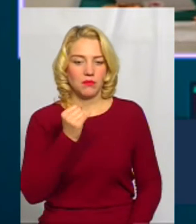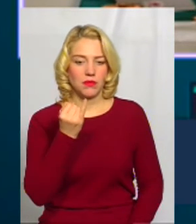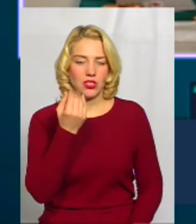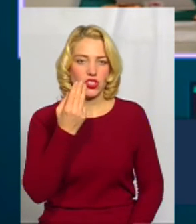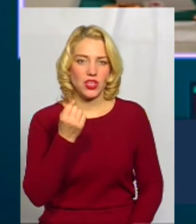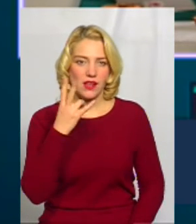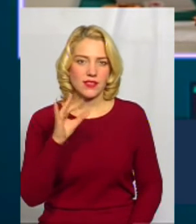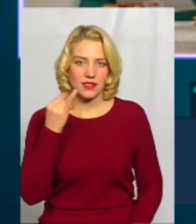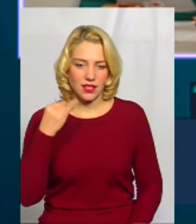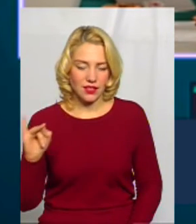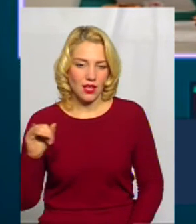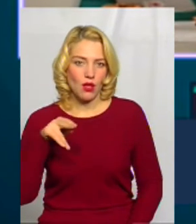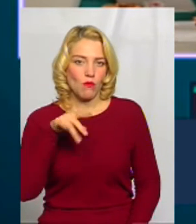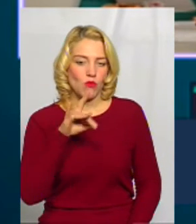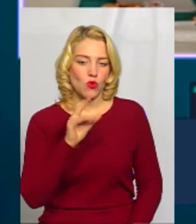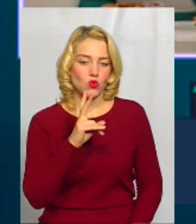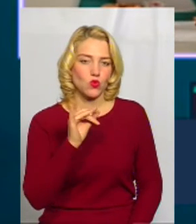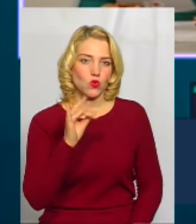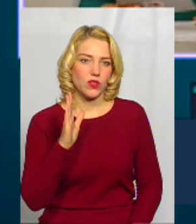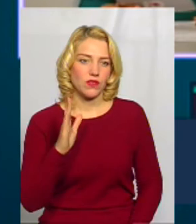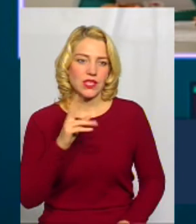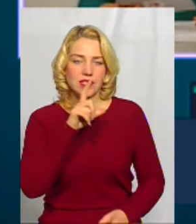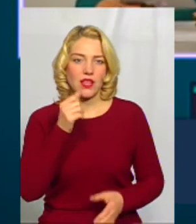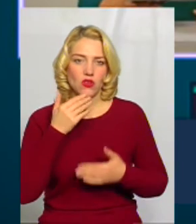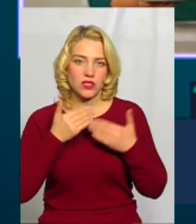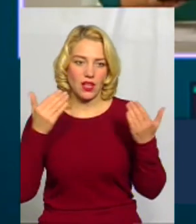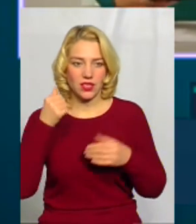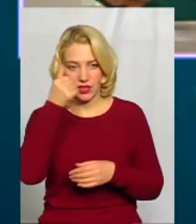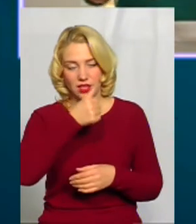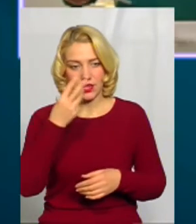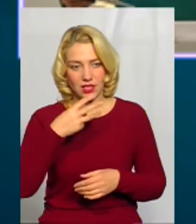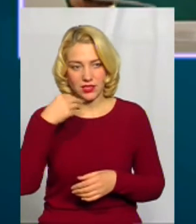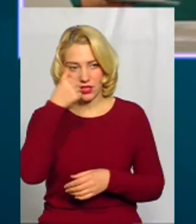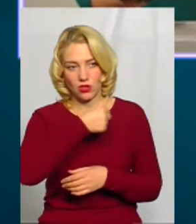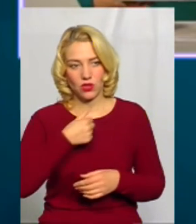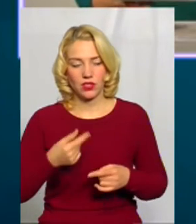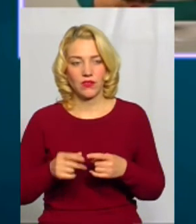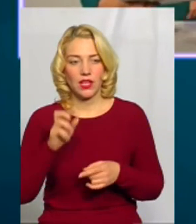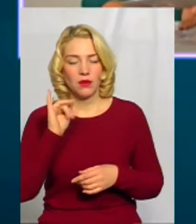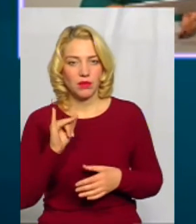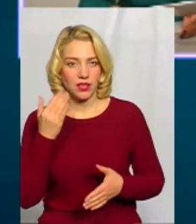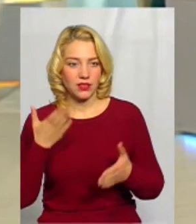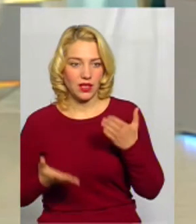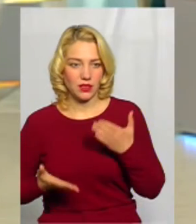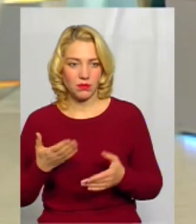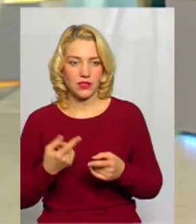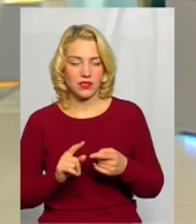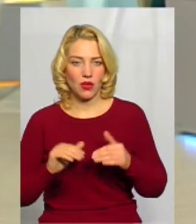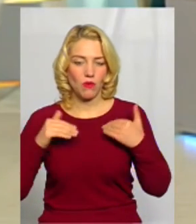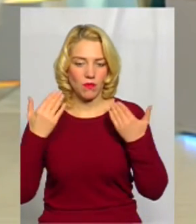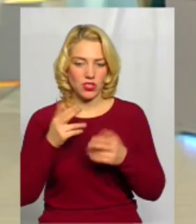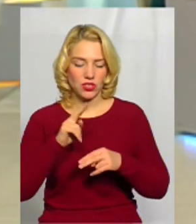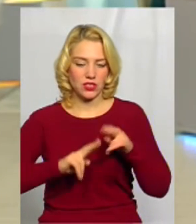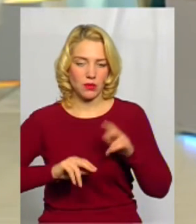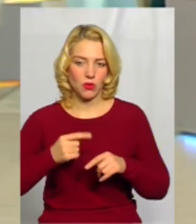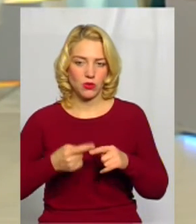за буквально 30 років останніх. Це, напевно, обмежувало би забудову центру міста? обмеження забудови,